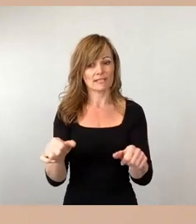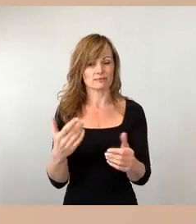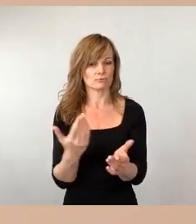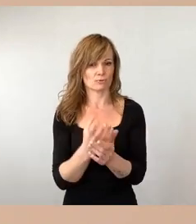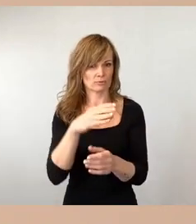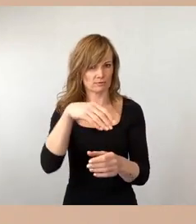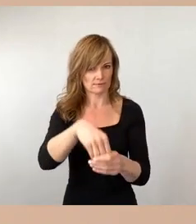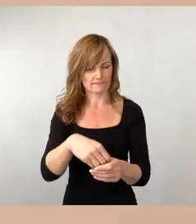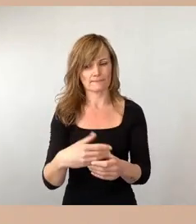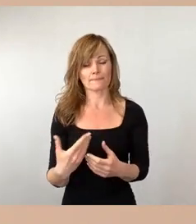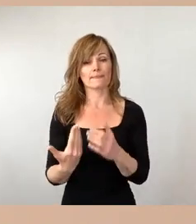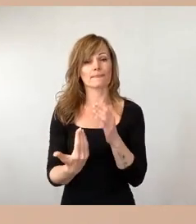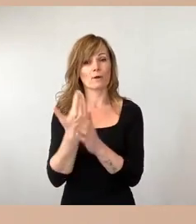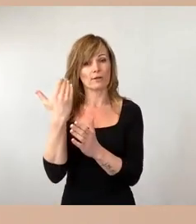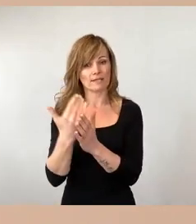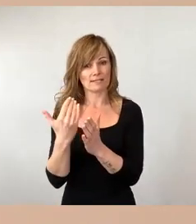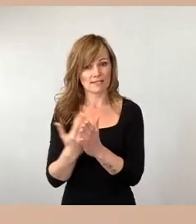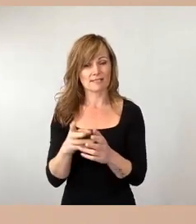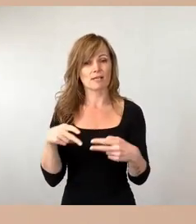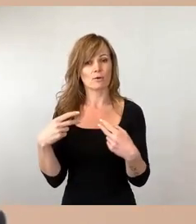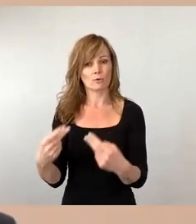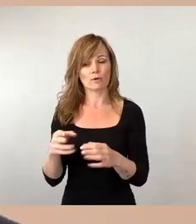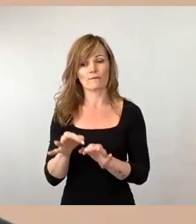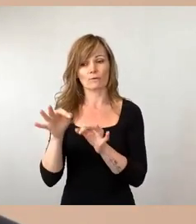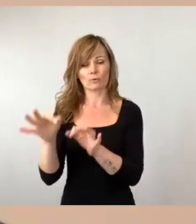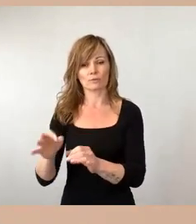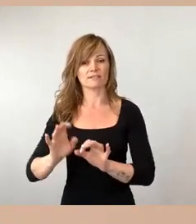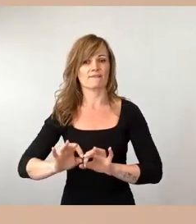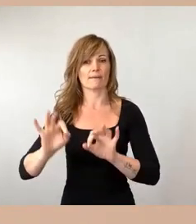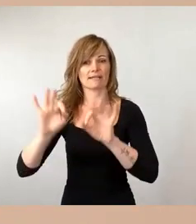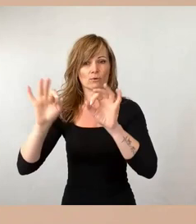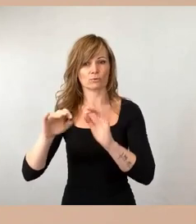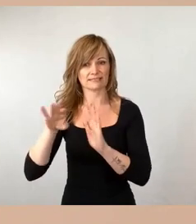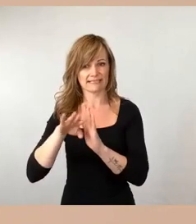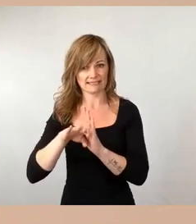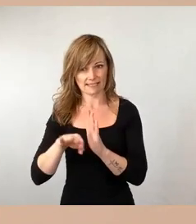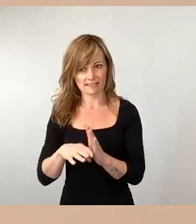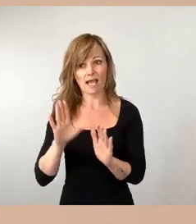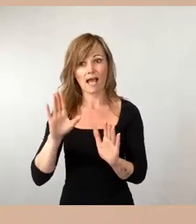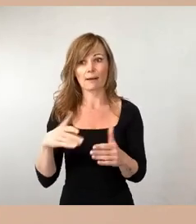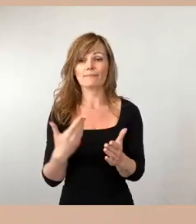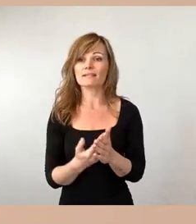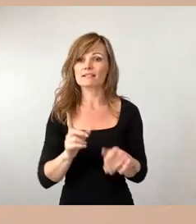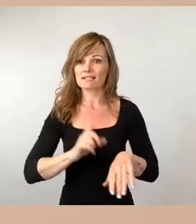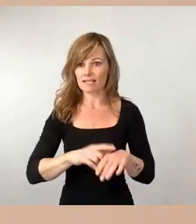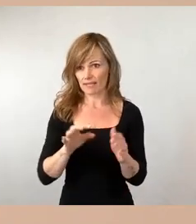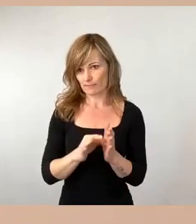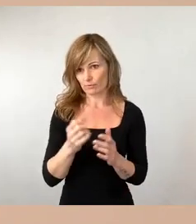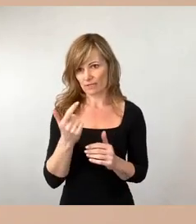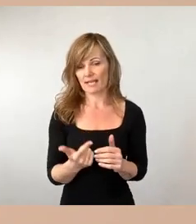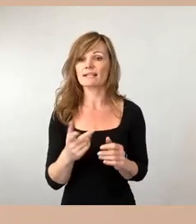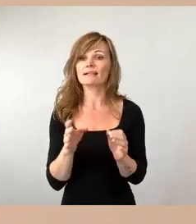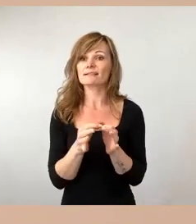sogenannte Rückführungsverbesserungsgesetz. Ab diesem Zeitpunkt, seit einigen Tagen, können diese